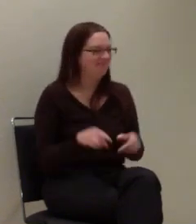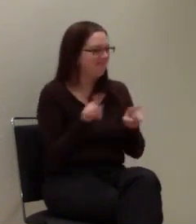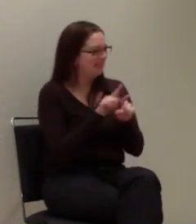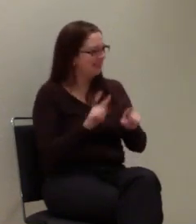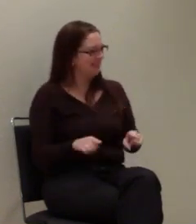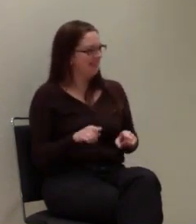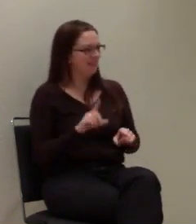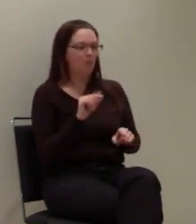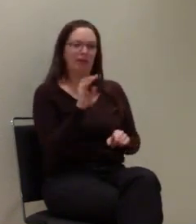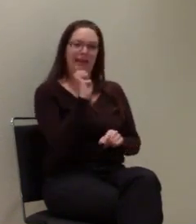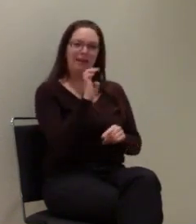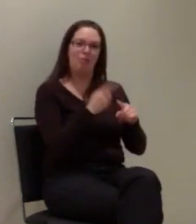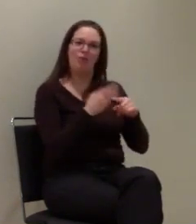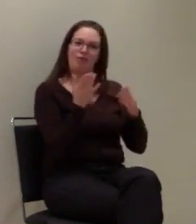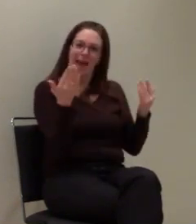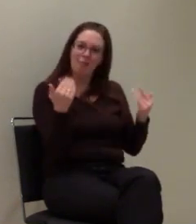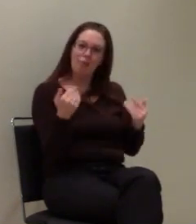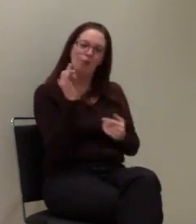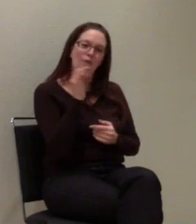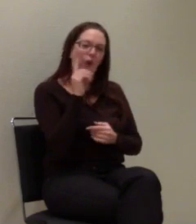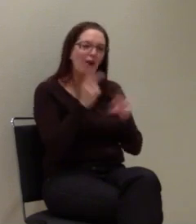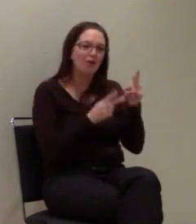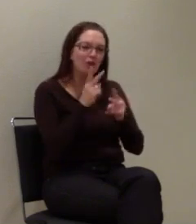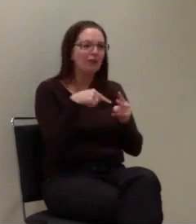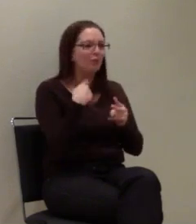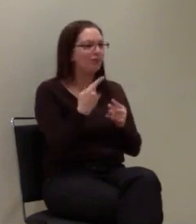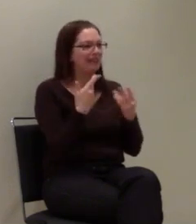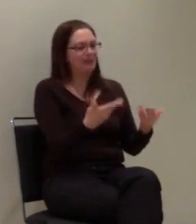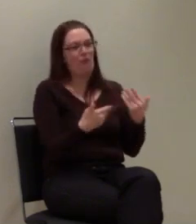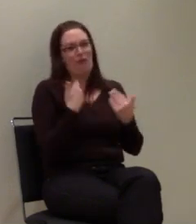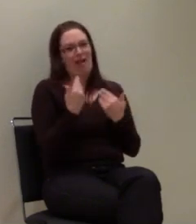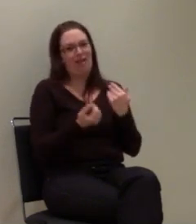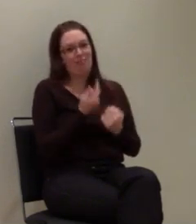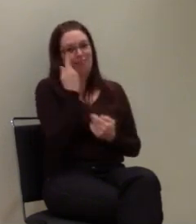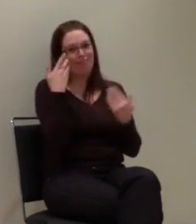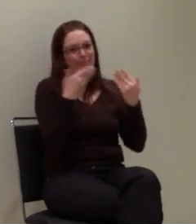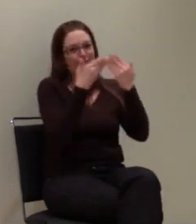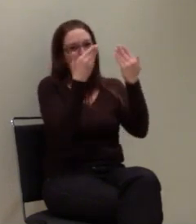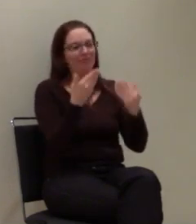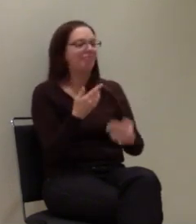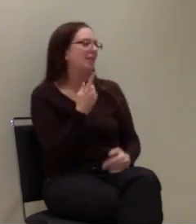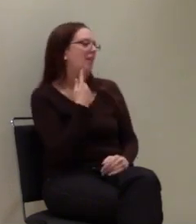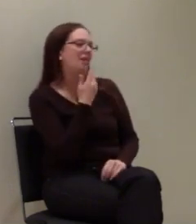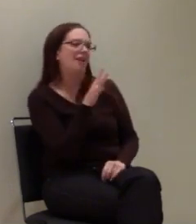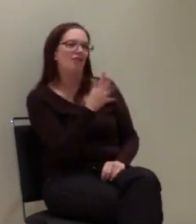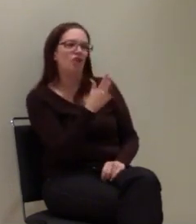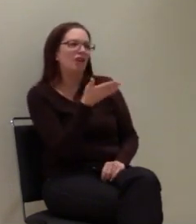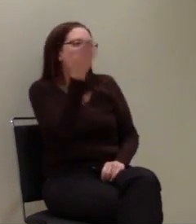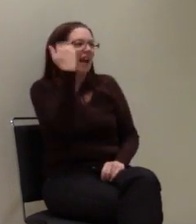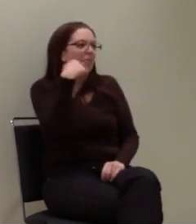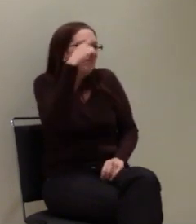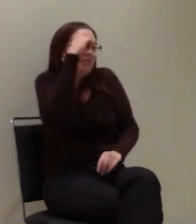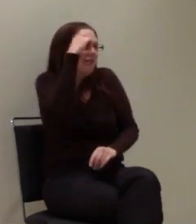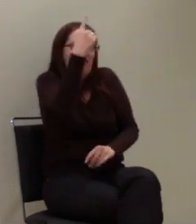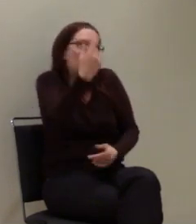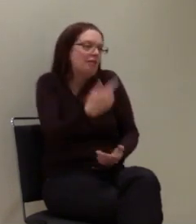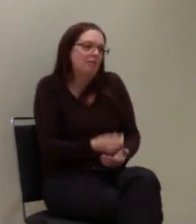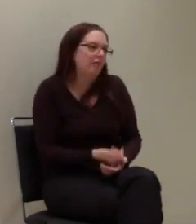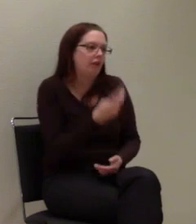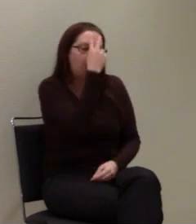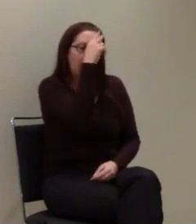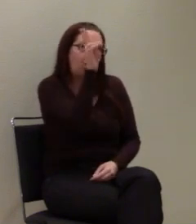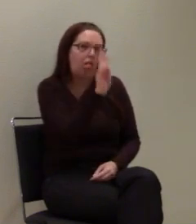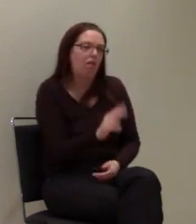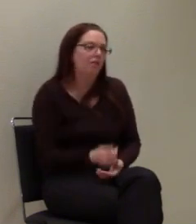und können dann entsprechend nicht damit anfangen. Ich denke mal, dass sie sich über die Tragweite nicht im Klaren waren, als sie die Entscheidung getroffen haben.